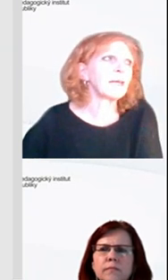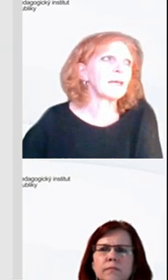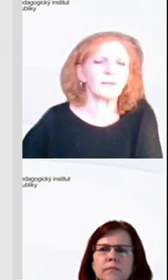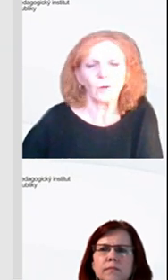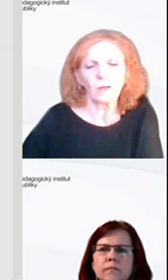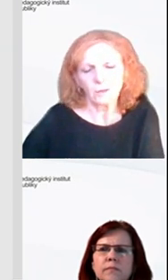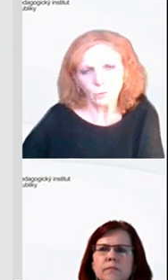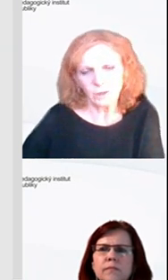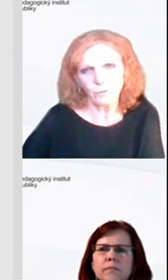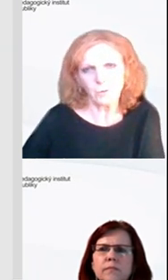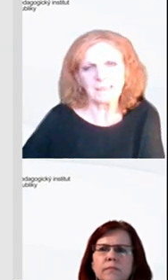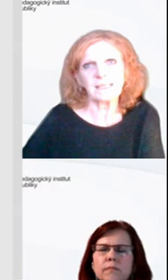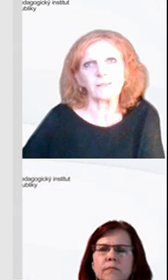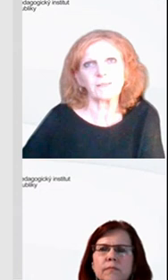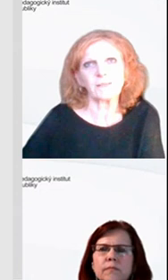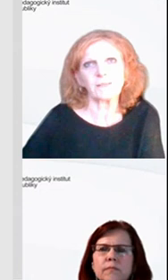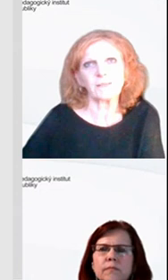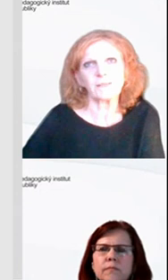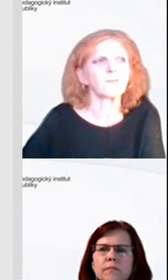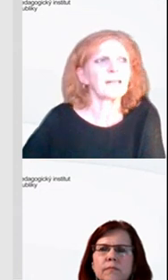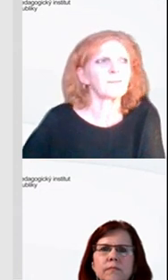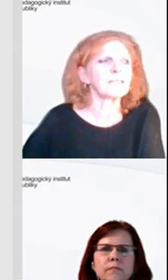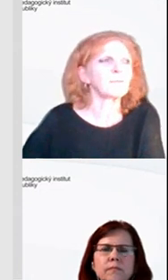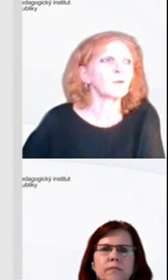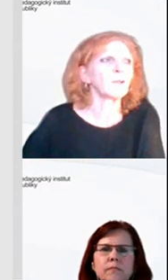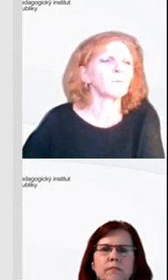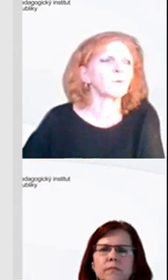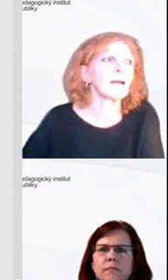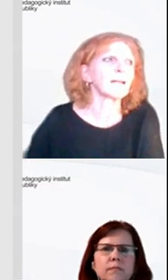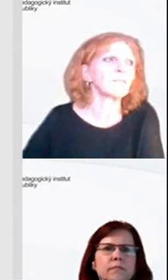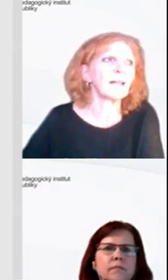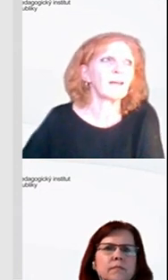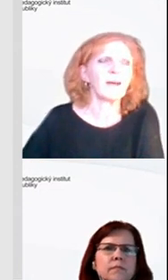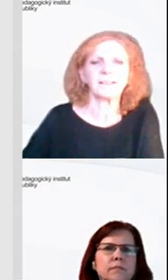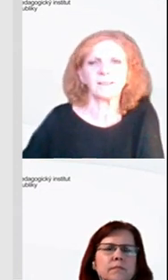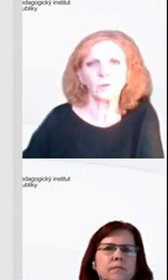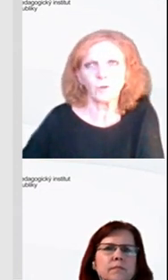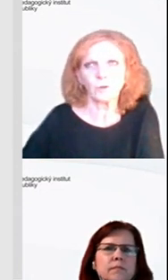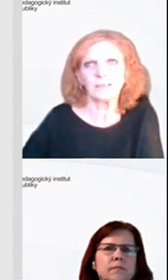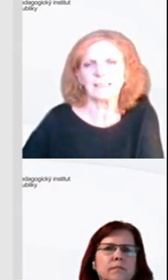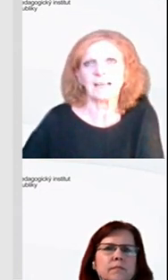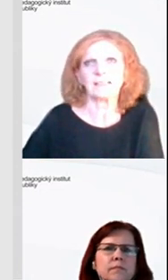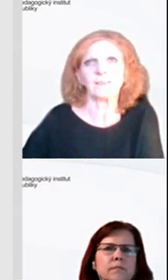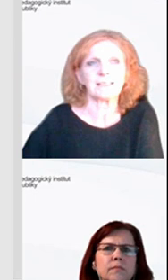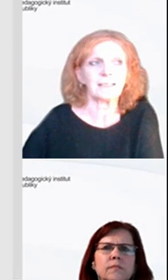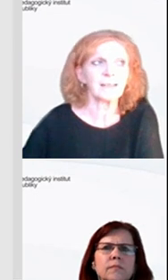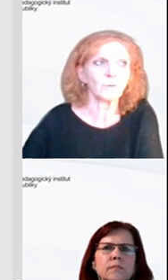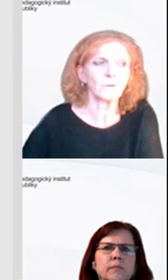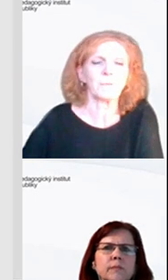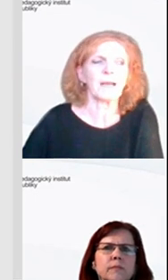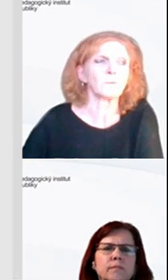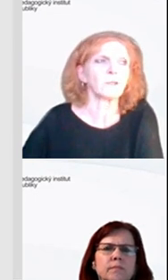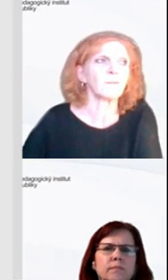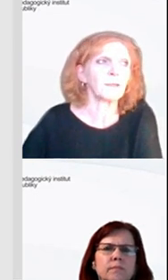zobrazíme a to tu informaci, že v rámcovém vzdělávacím programu pro základní vzdělávání došlo v roce 1921,